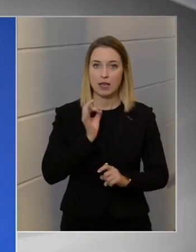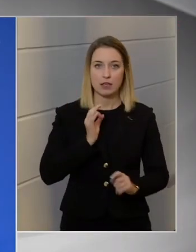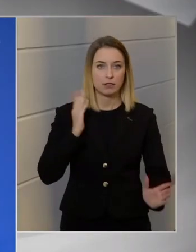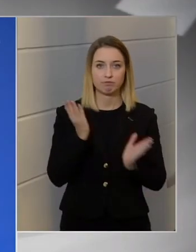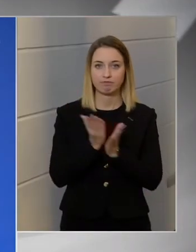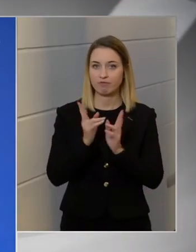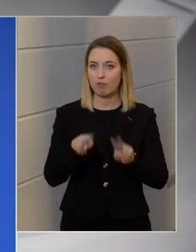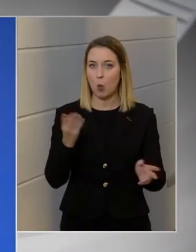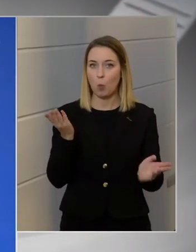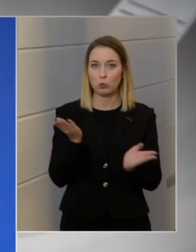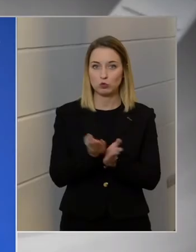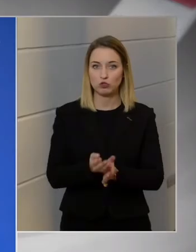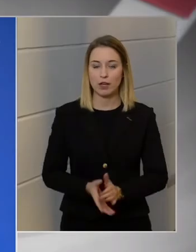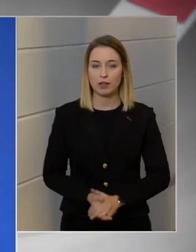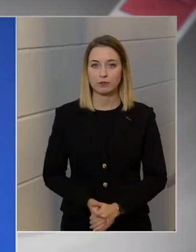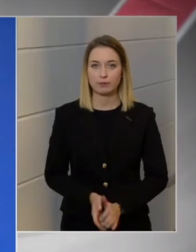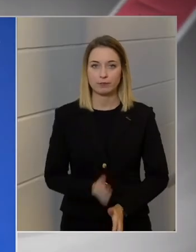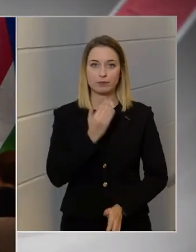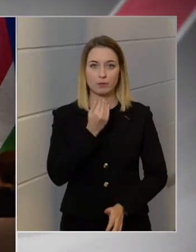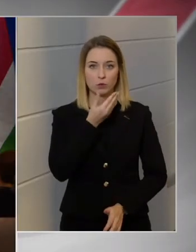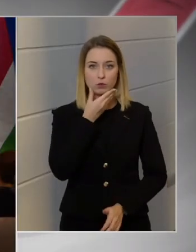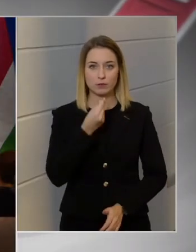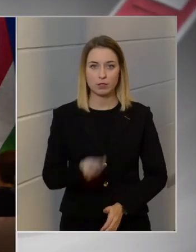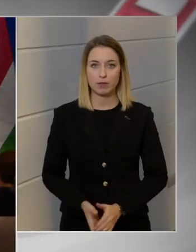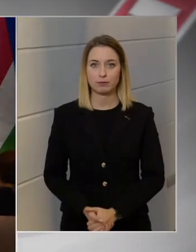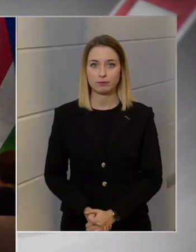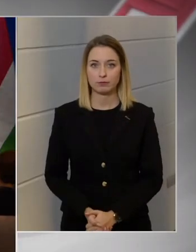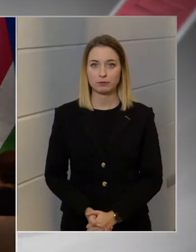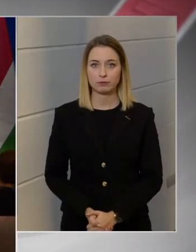valósággal. Köszönöm szépen.